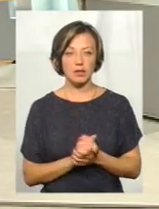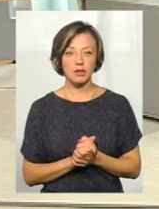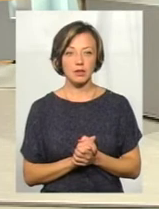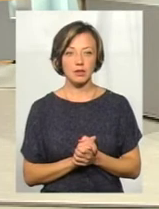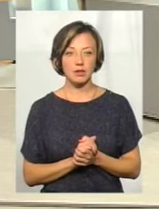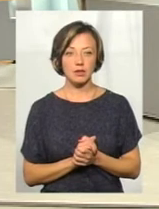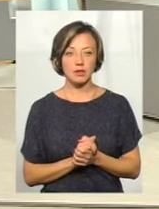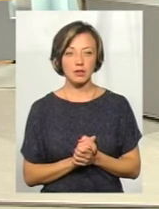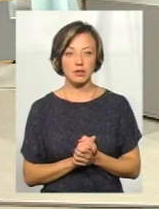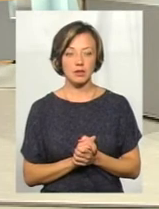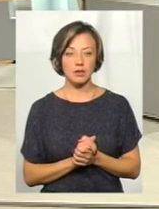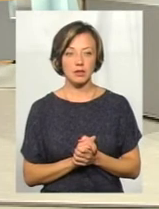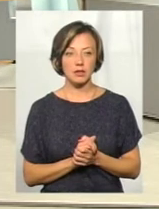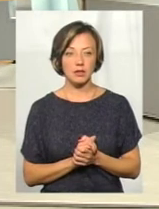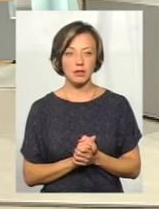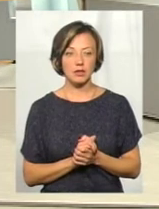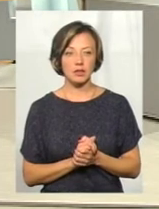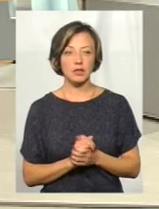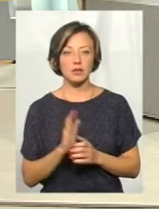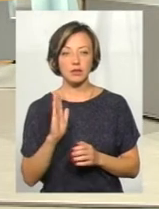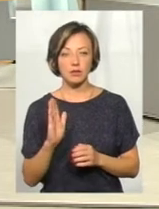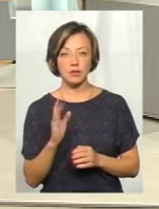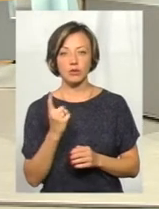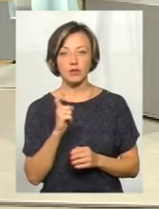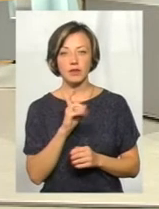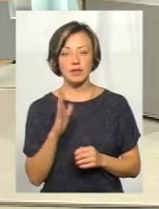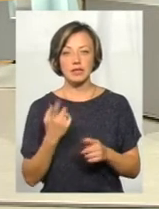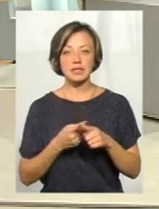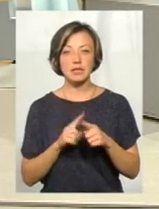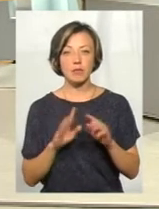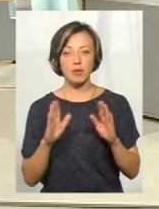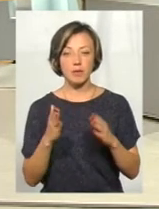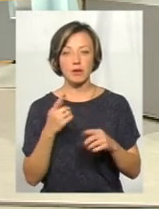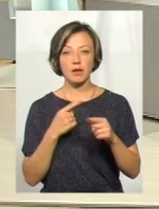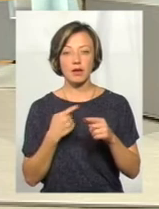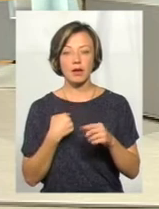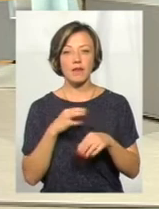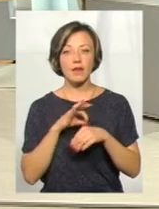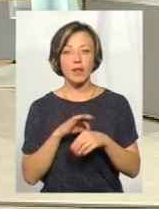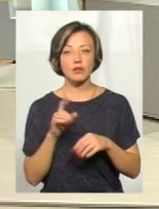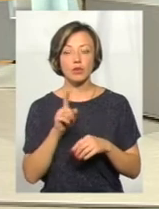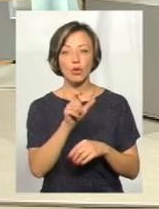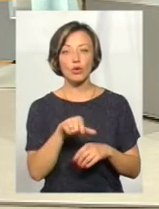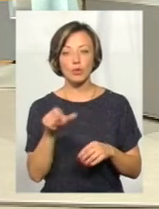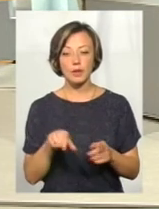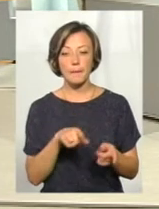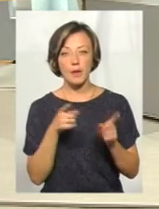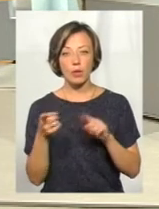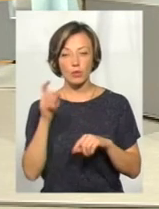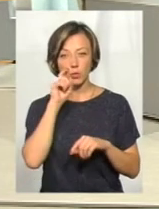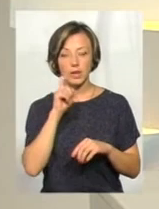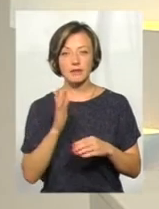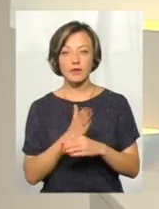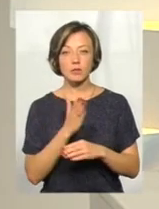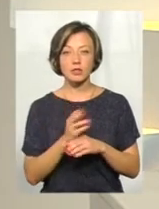зараз, хвилиночку, пані Вікторія. Оцей момент я до нього вела. Те, що люди переходять на український